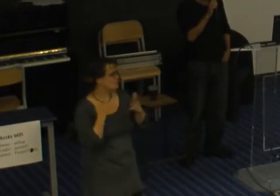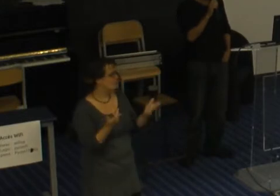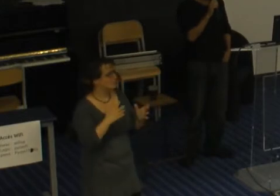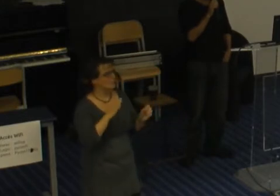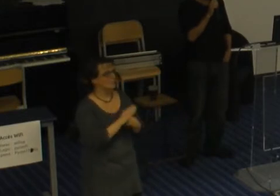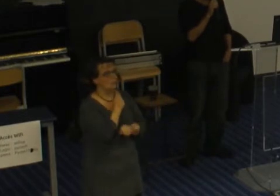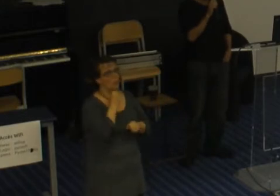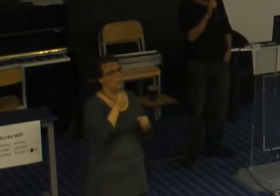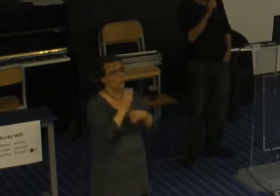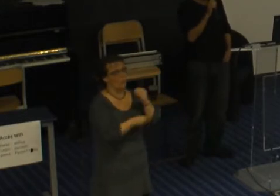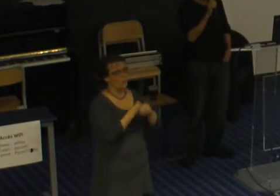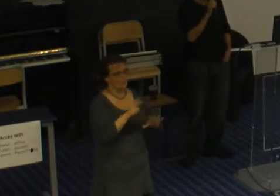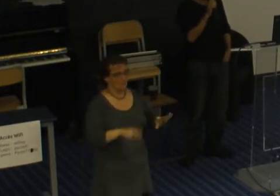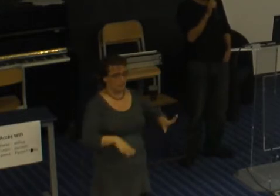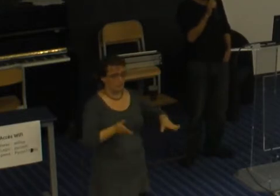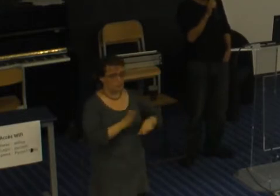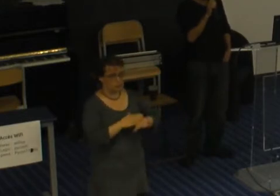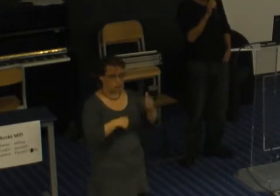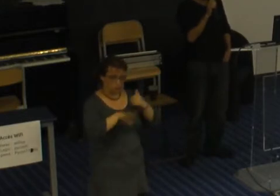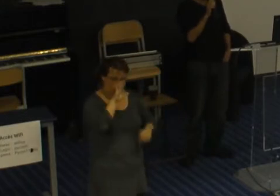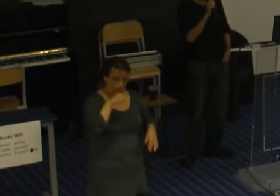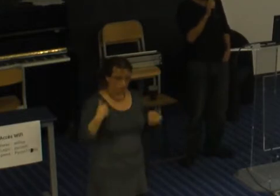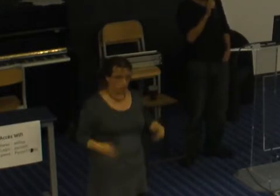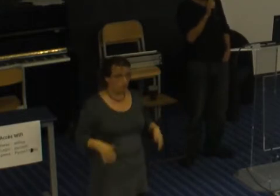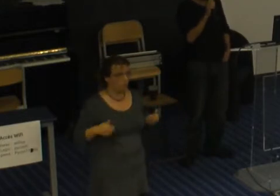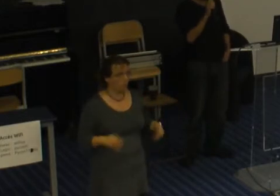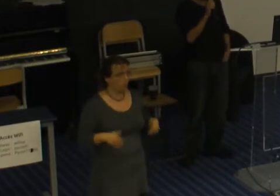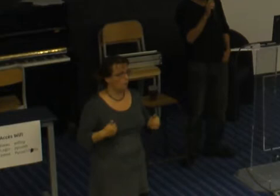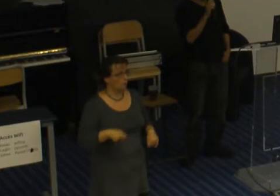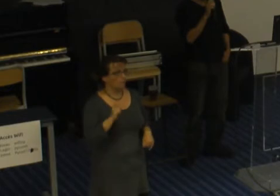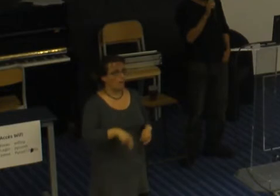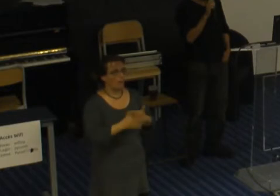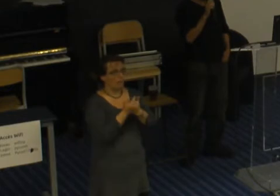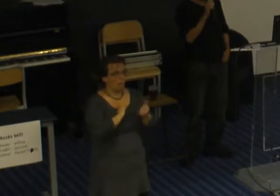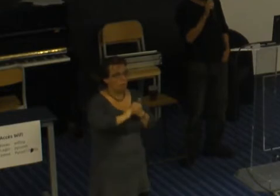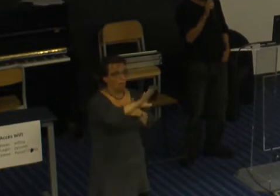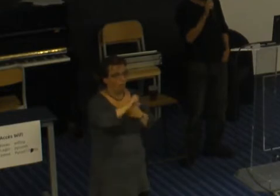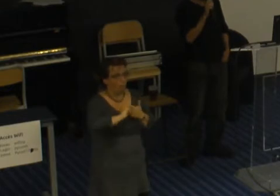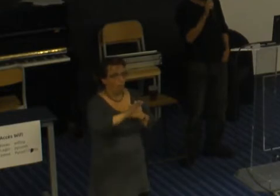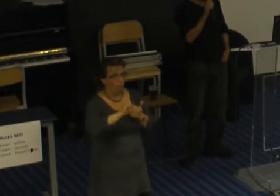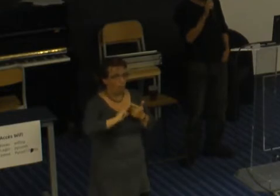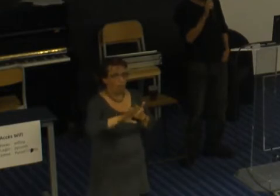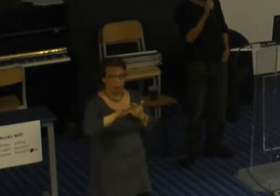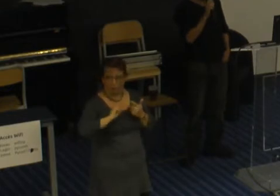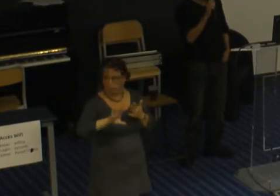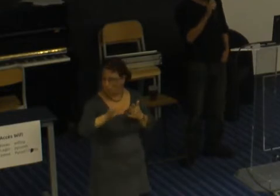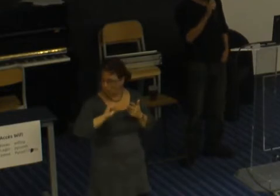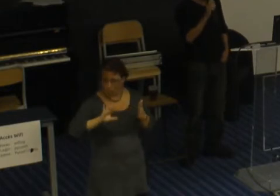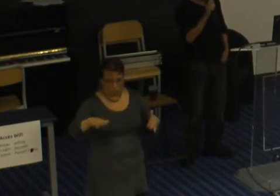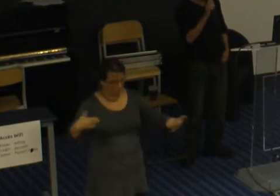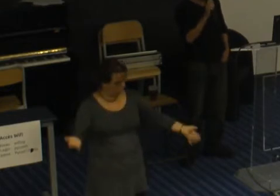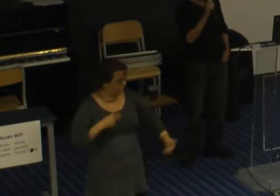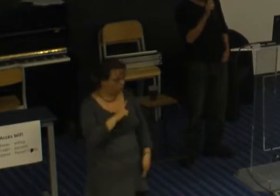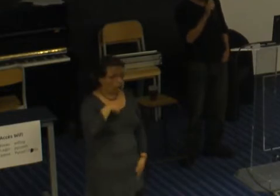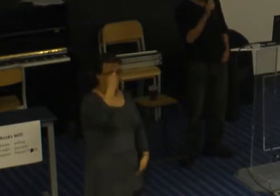Je me suis resté pendant très longtemps sans pouvoir décrocher en sein de'entretien. Au bout d'un moment, je me suis devenu indépendant et